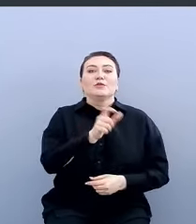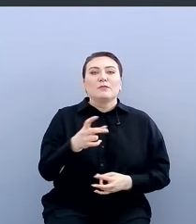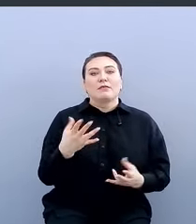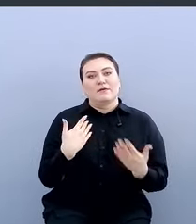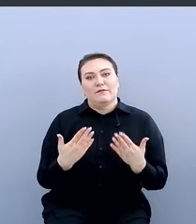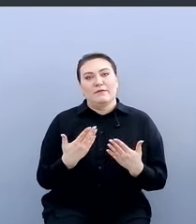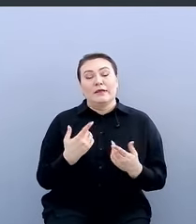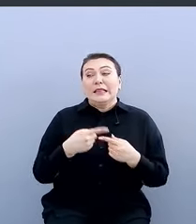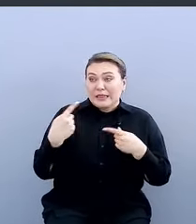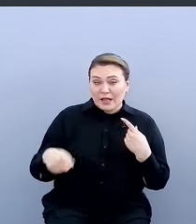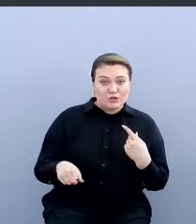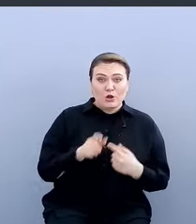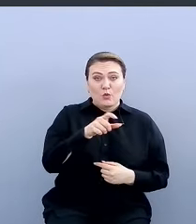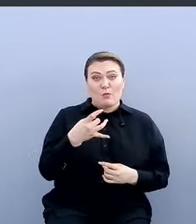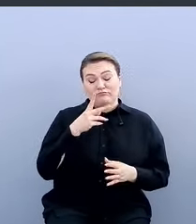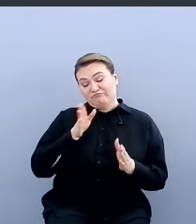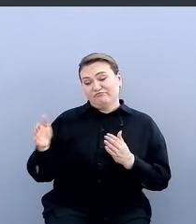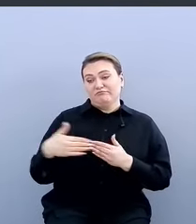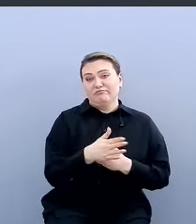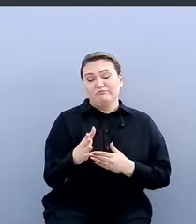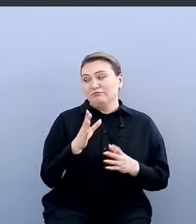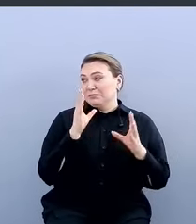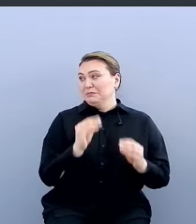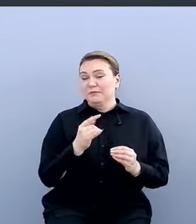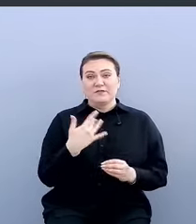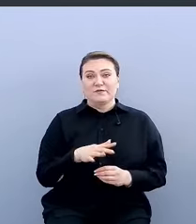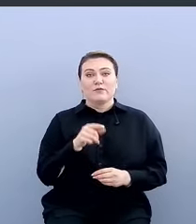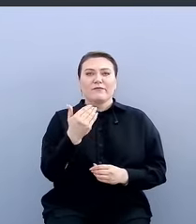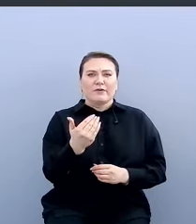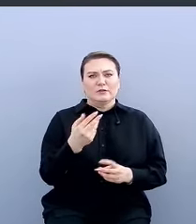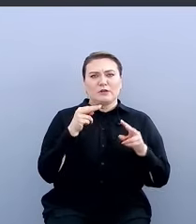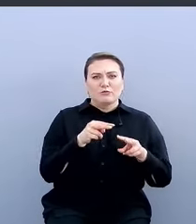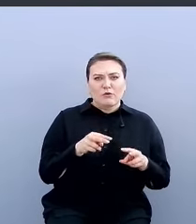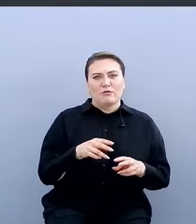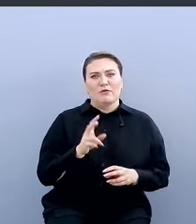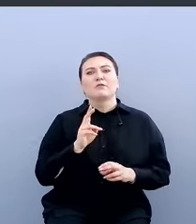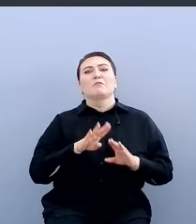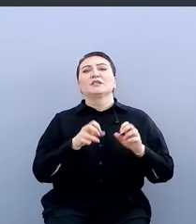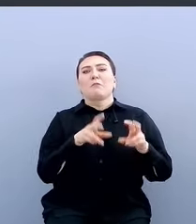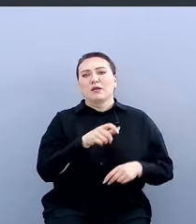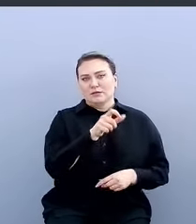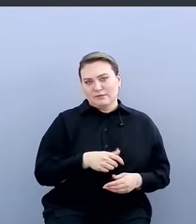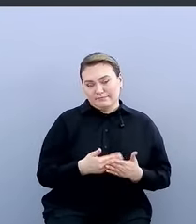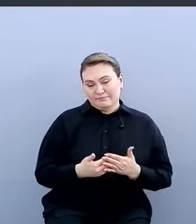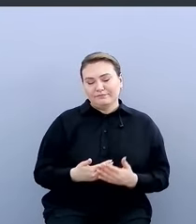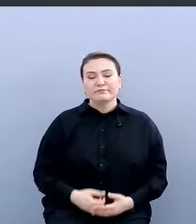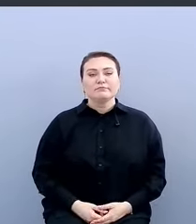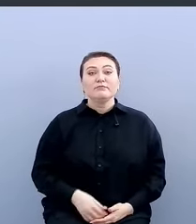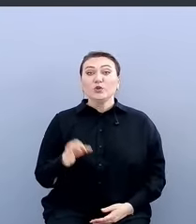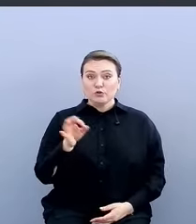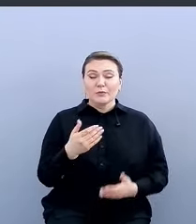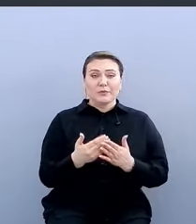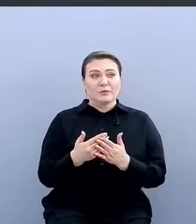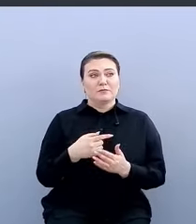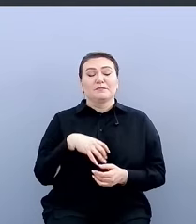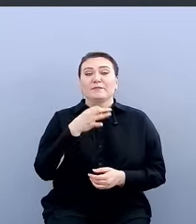Иначе они просто, опять же, повторюсь, будут обходить твои контроли. И вот есть такой пример, я его часто привожу, мне он